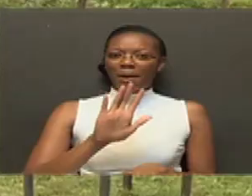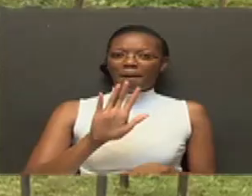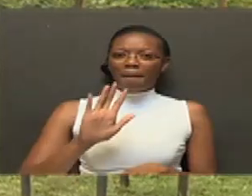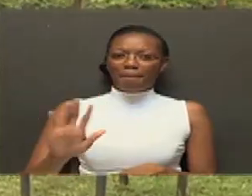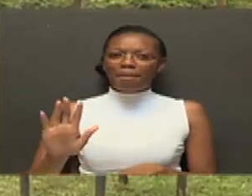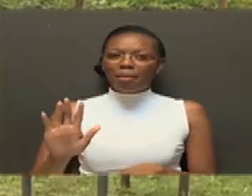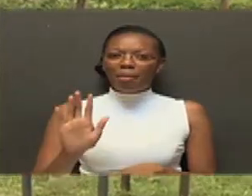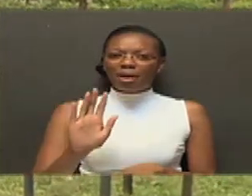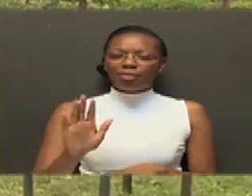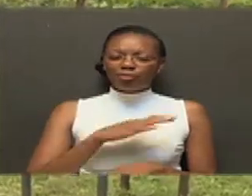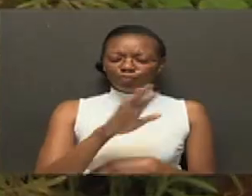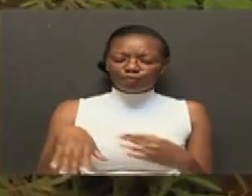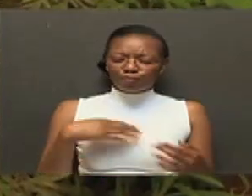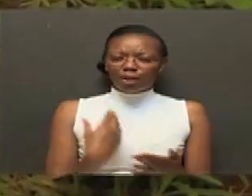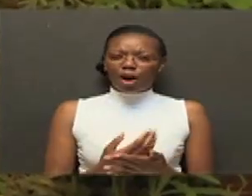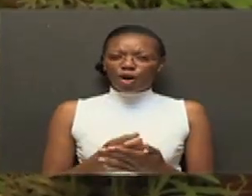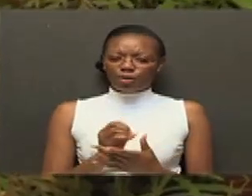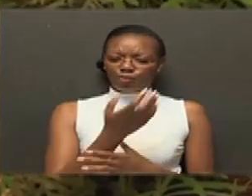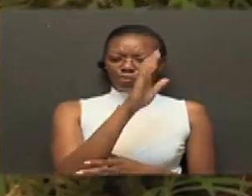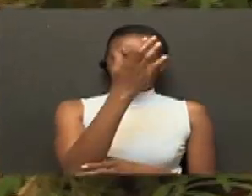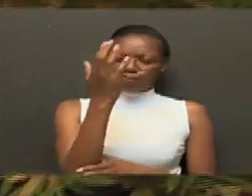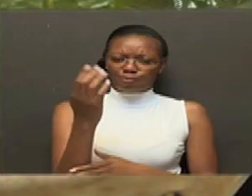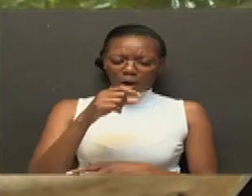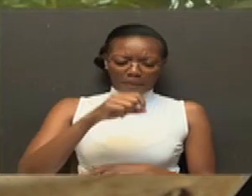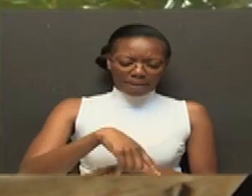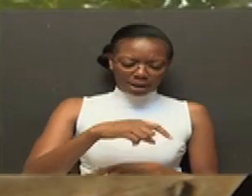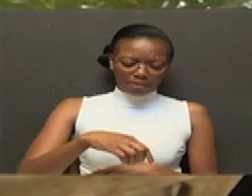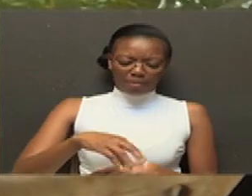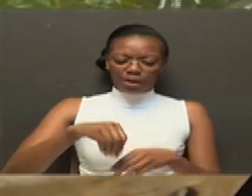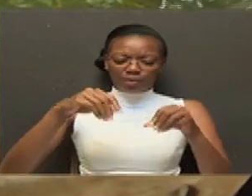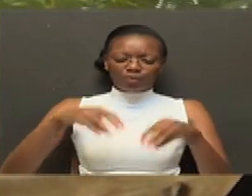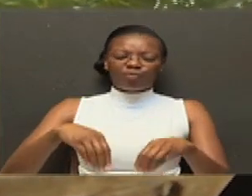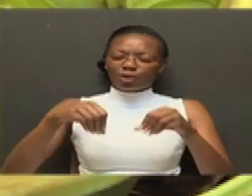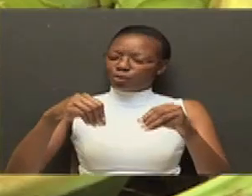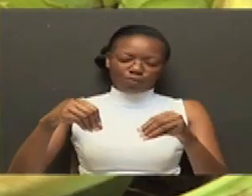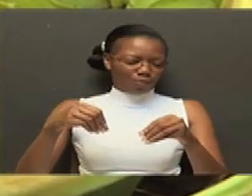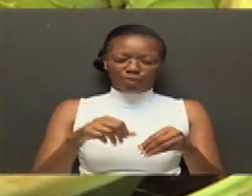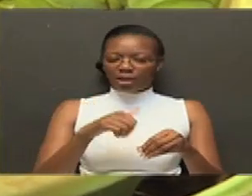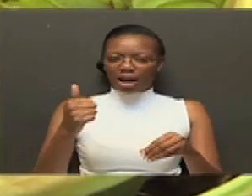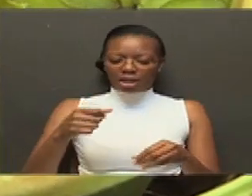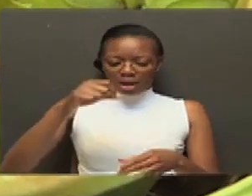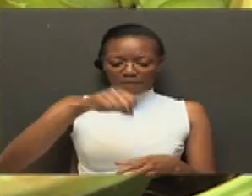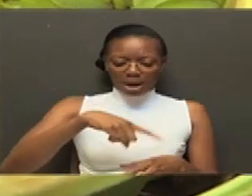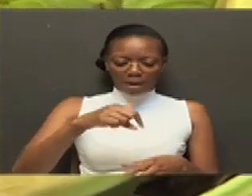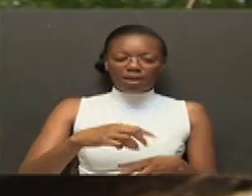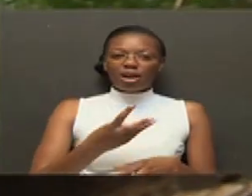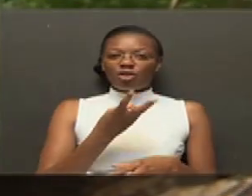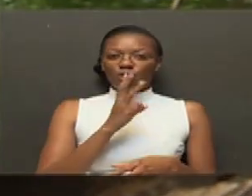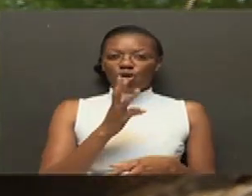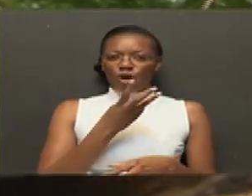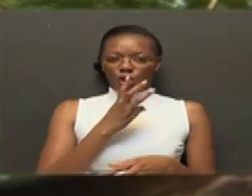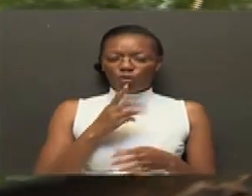hapa, si miti ama mimea yote inayokuzo kwenye ardi. Kuna ile inakuzo wa majini kwa mfano